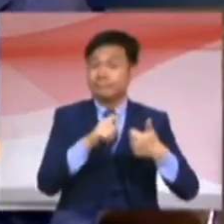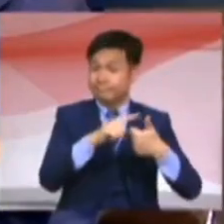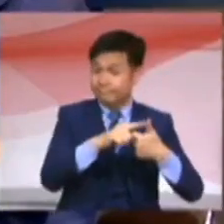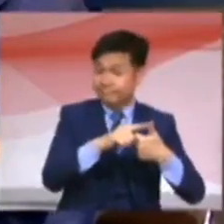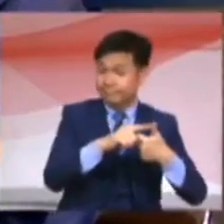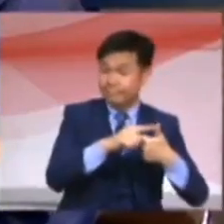bawah KPM.